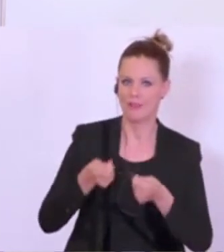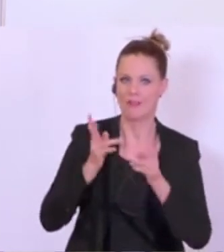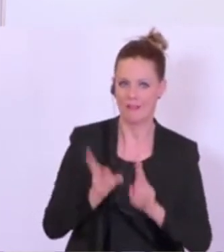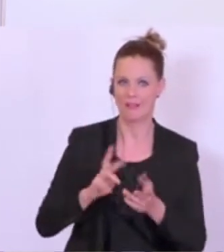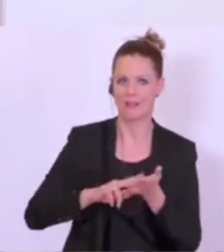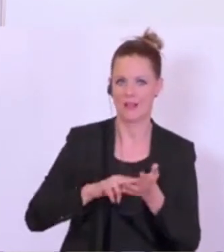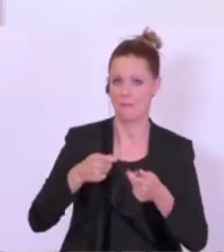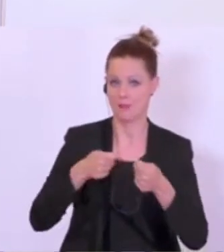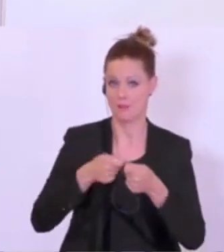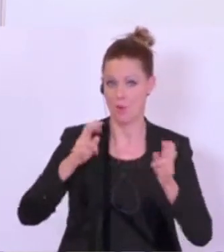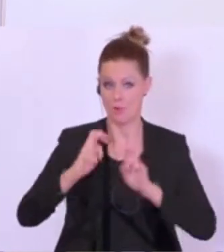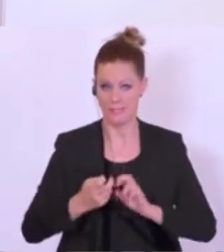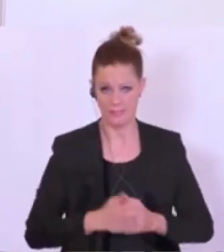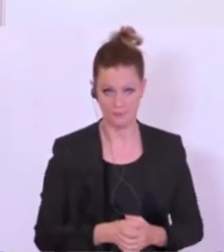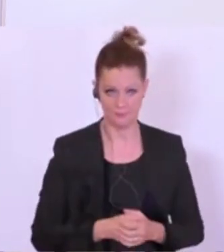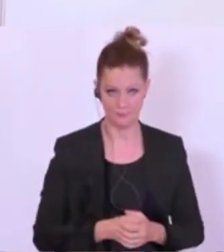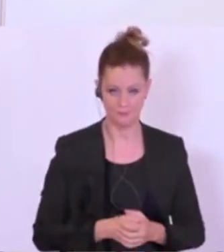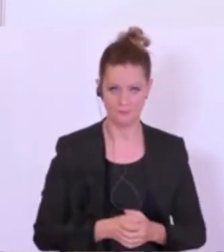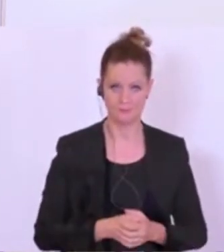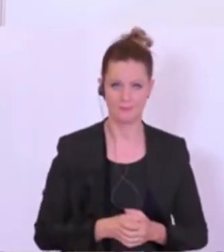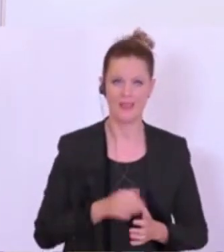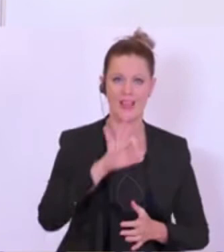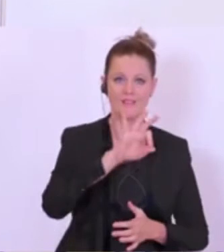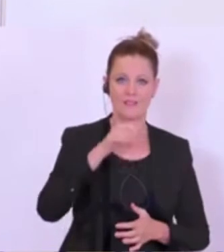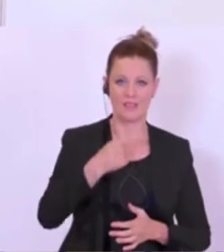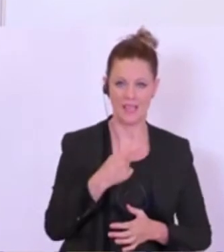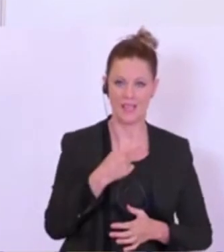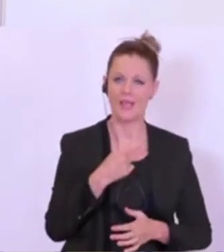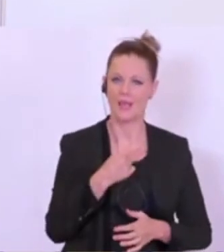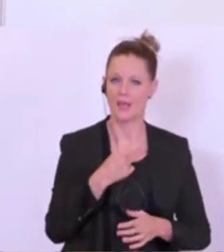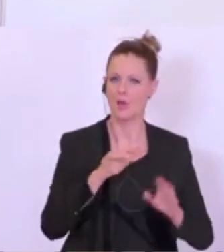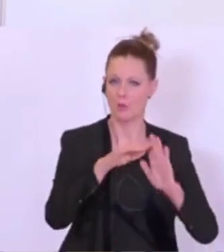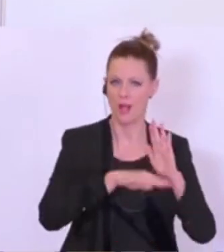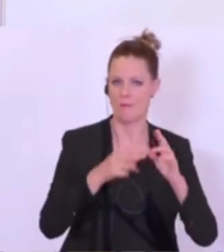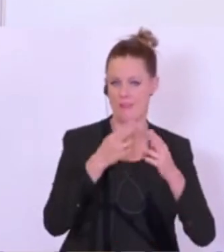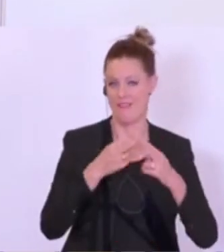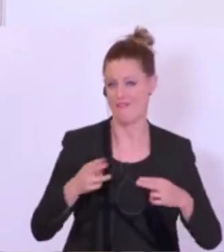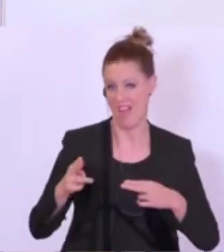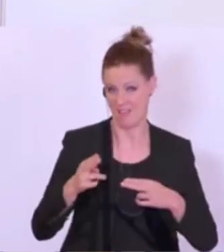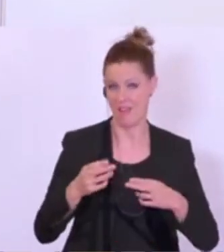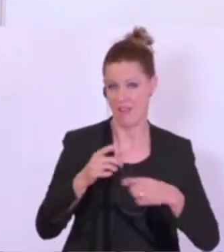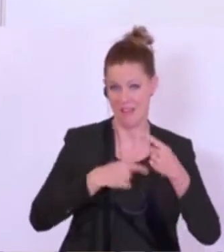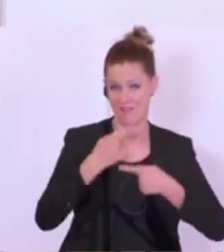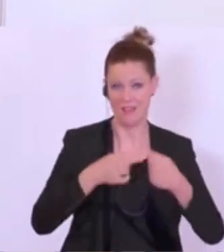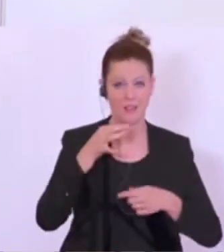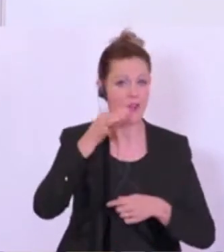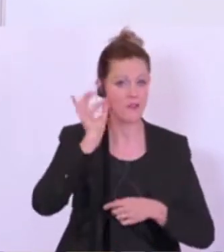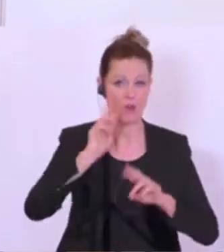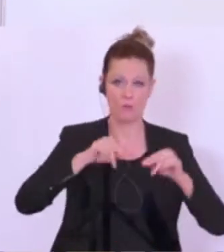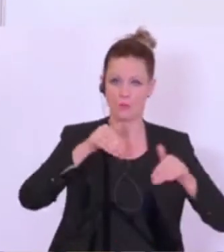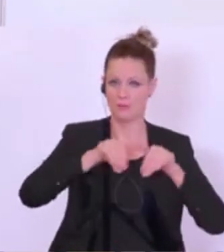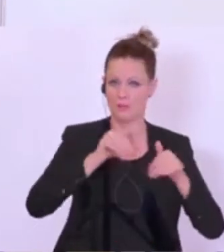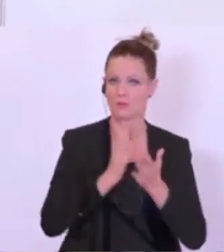Digitalisierungsmaßnahmen. Die Weiterentwicklung der FFG-Programme hat die Frau Bundesminister schon angesprochen. Ich glaube, das ist sehr wichtig.